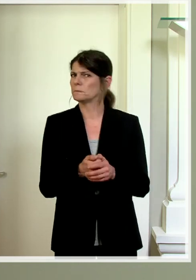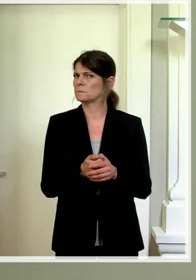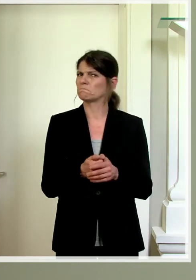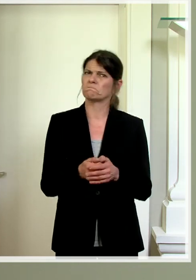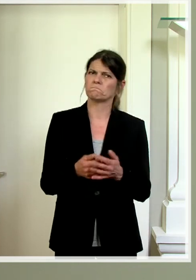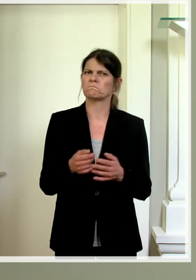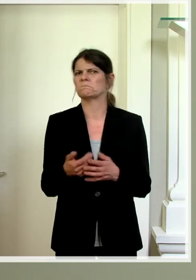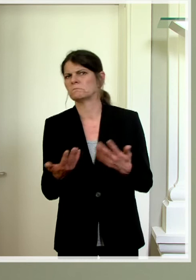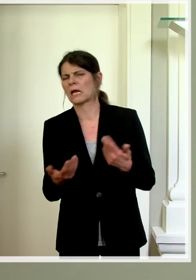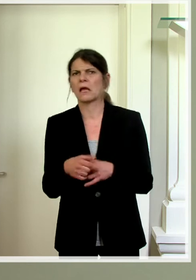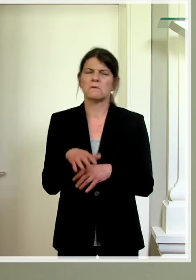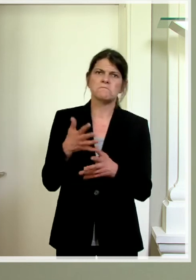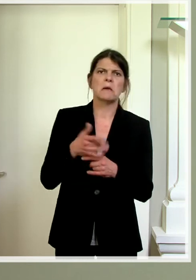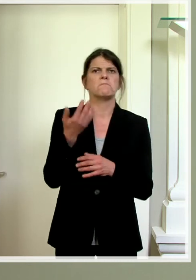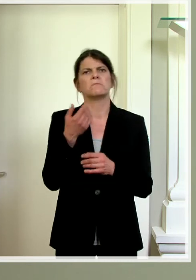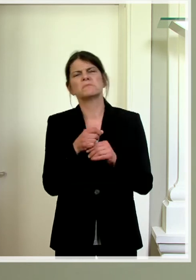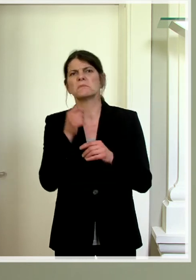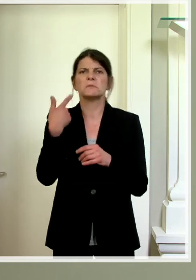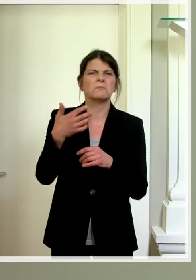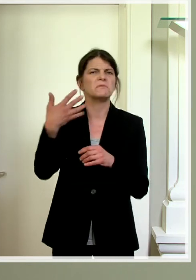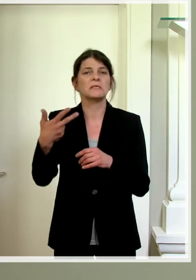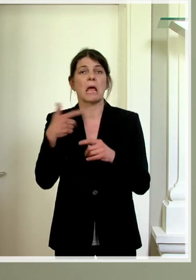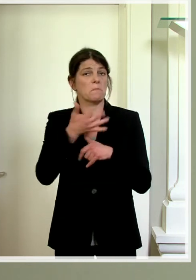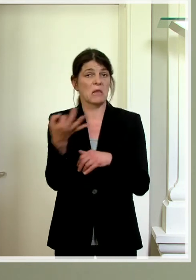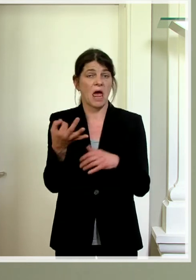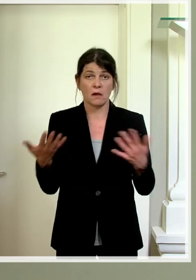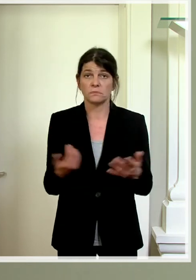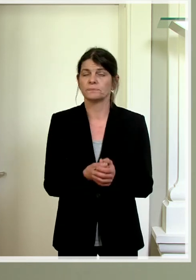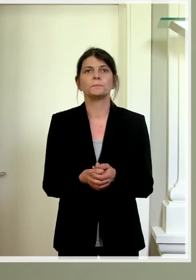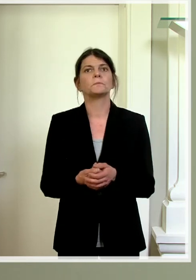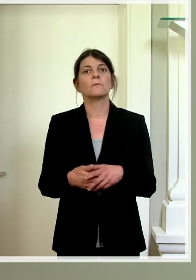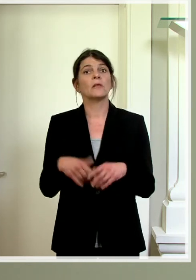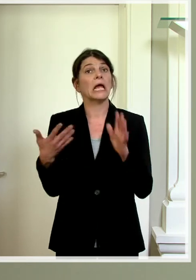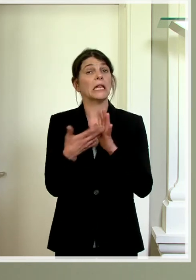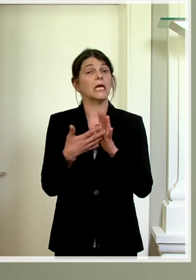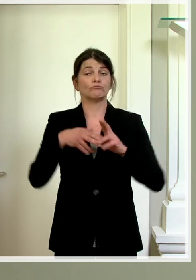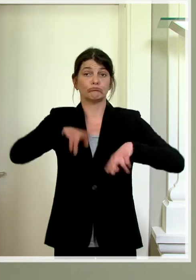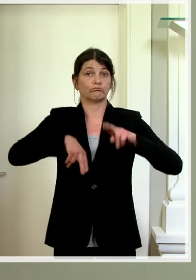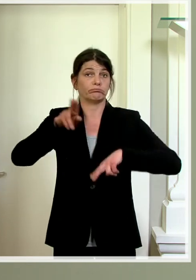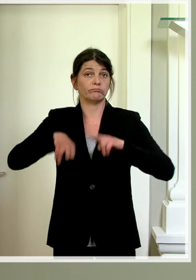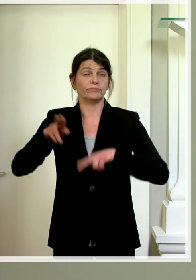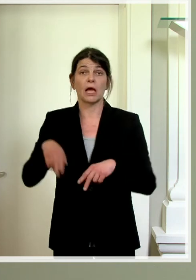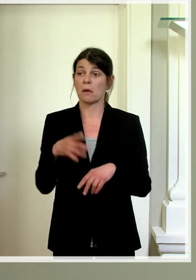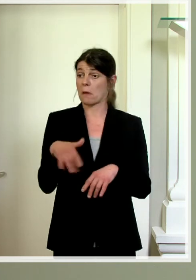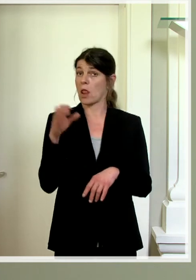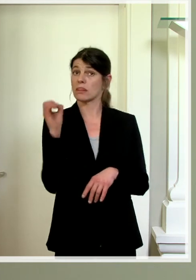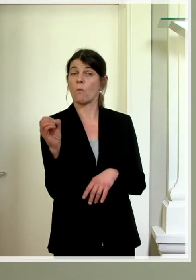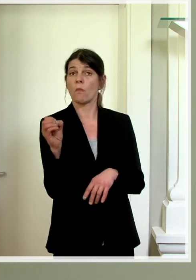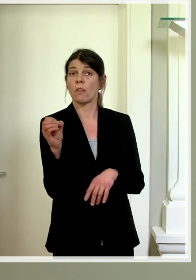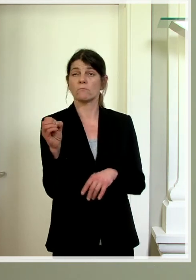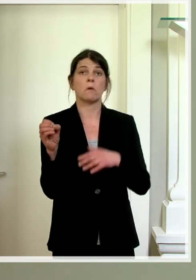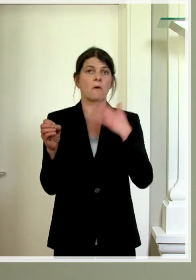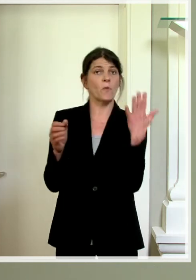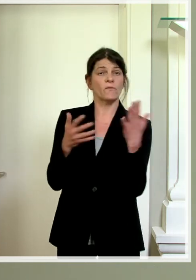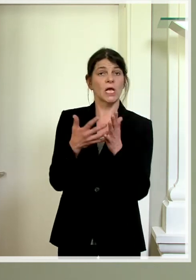höchstens ein paar Dutzend pro Tag. Getestet wird sehr unterschiedlich. Es sind mal 0 und mal sind es